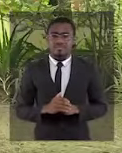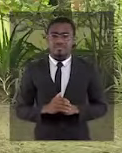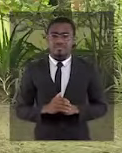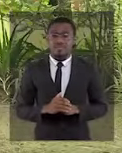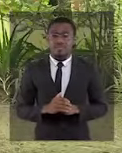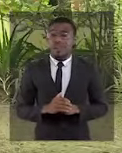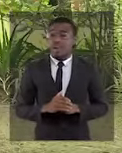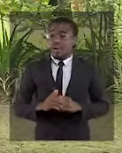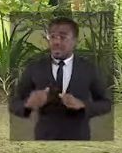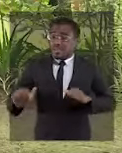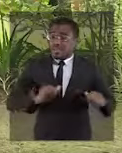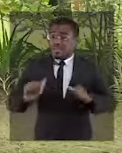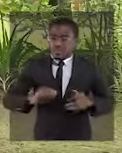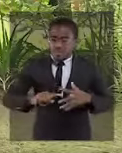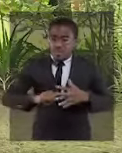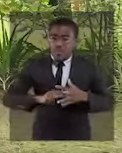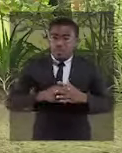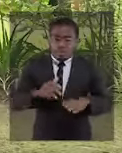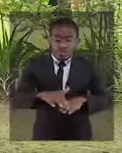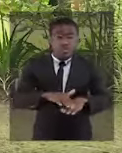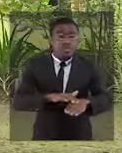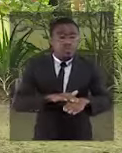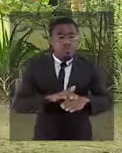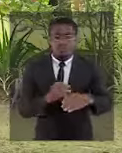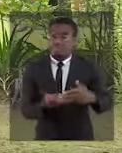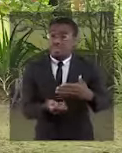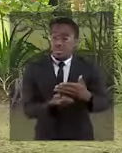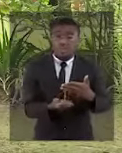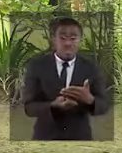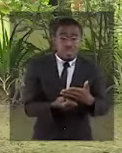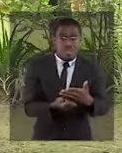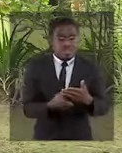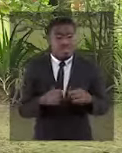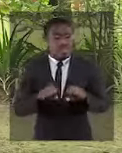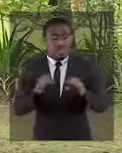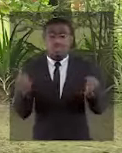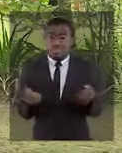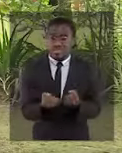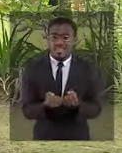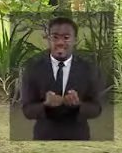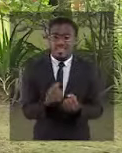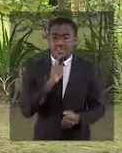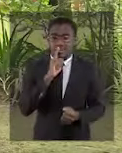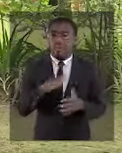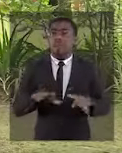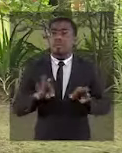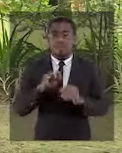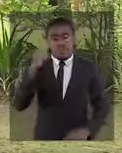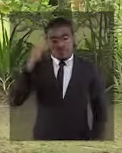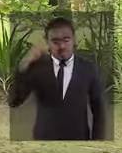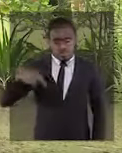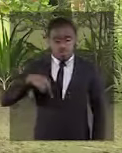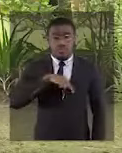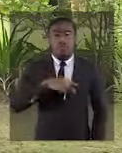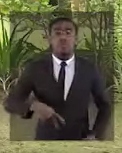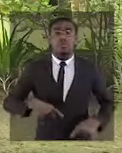avec la reprise progressive des activités économiques et des activités sociales si indispensables au vivre ensemble.